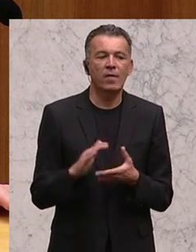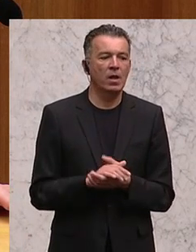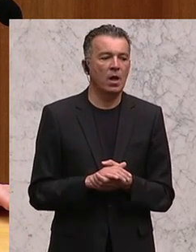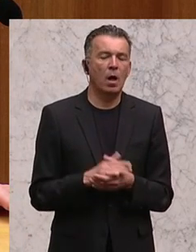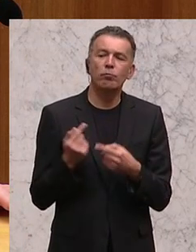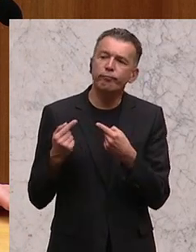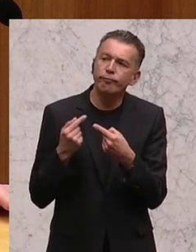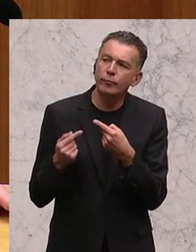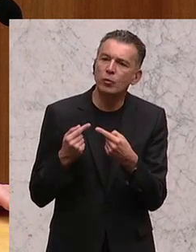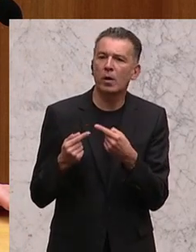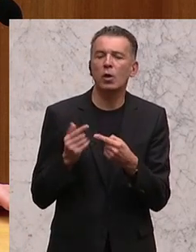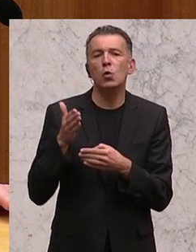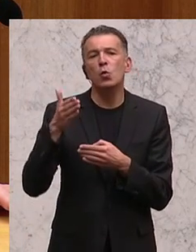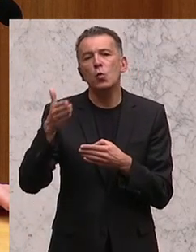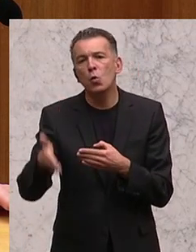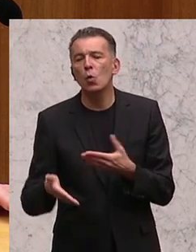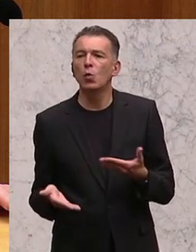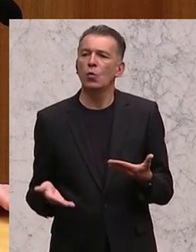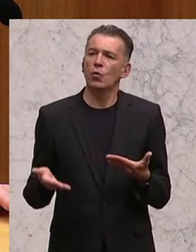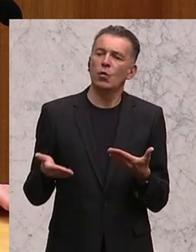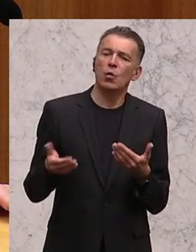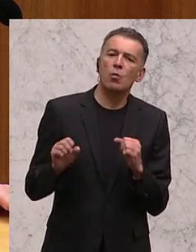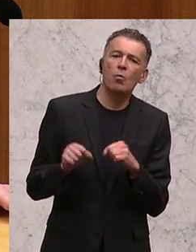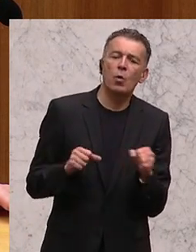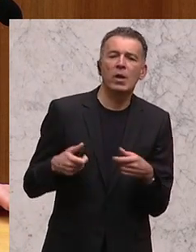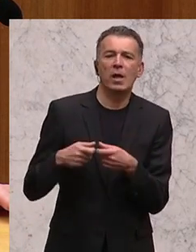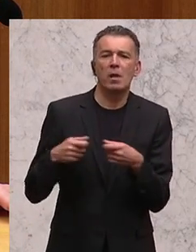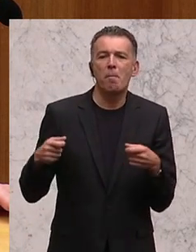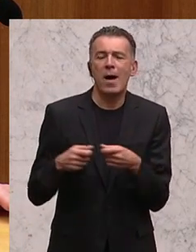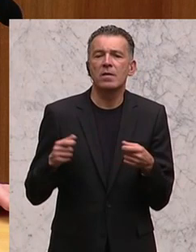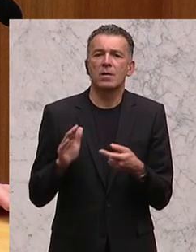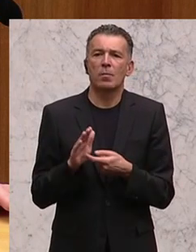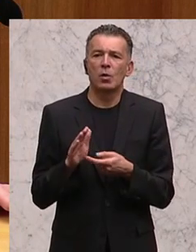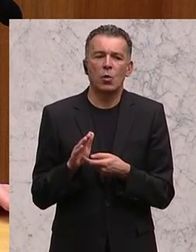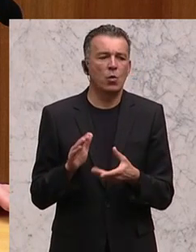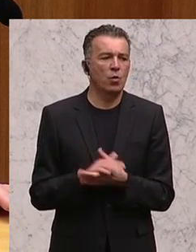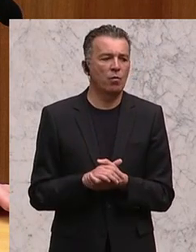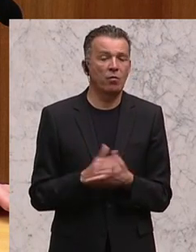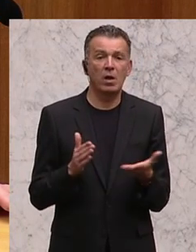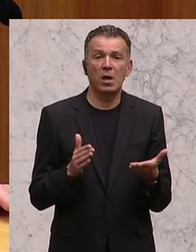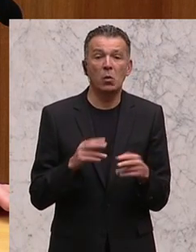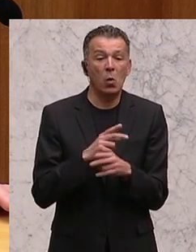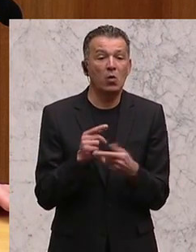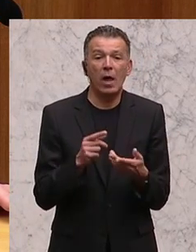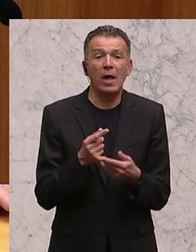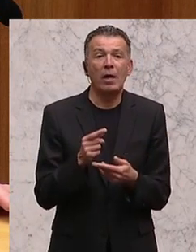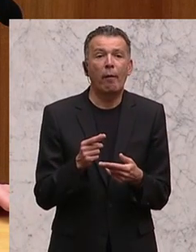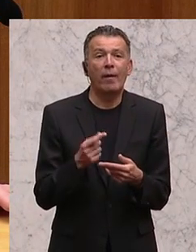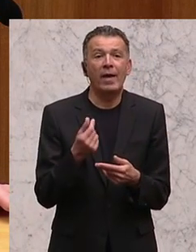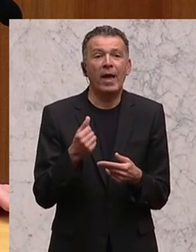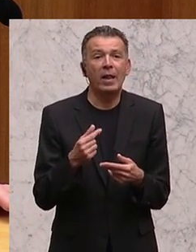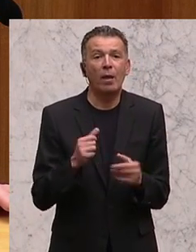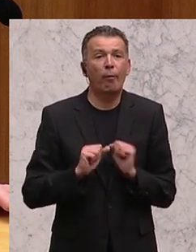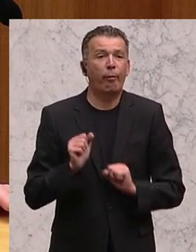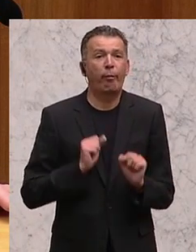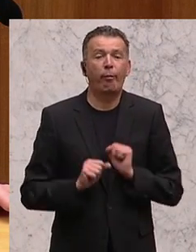Spielräume reden, über zukunftsträchtige Maßnahmen, die notwendig sind und dafür auch kein Geld ist. Also ist die